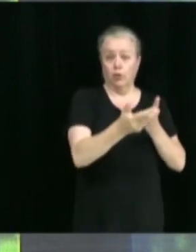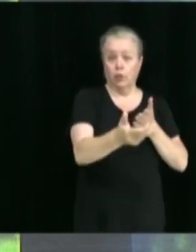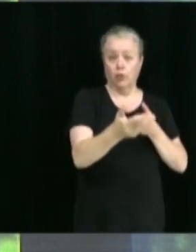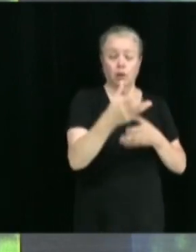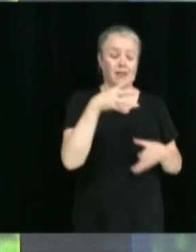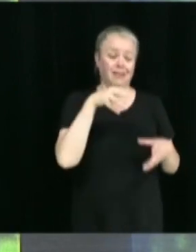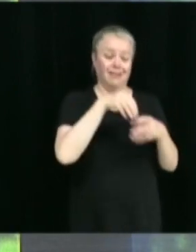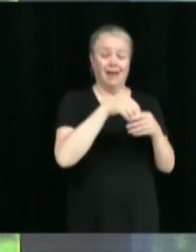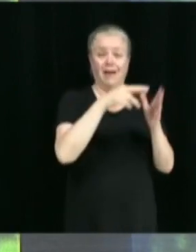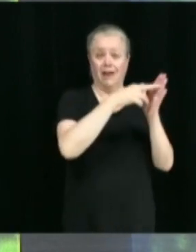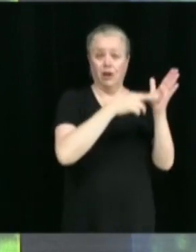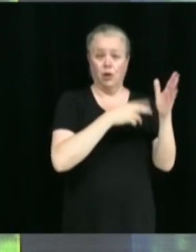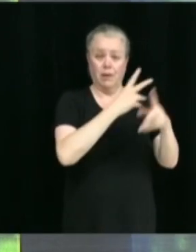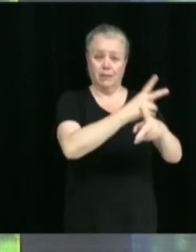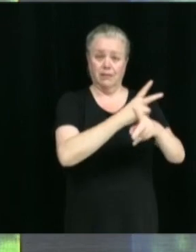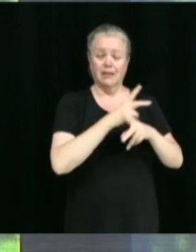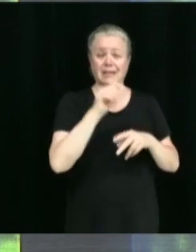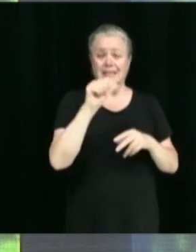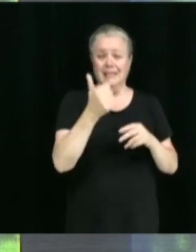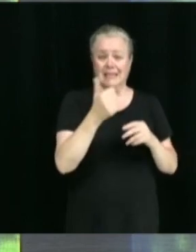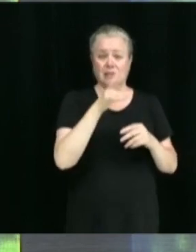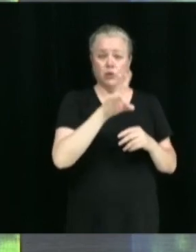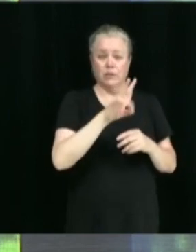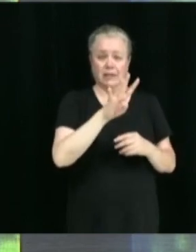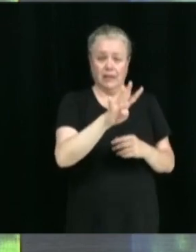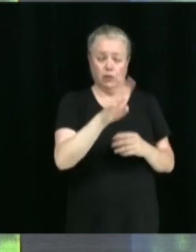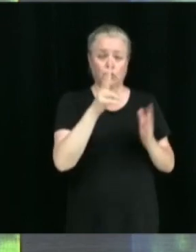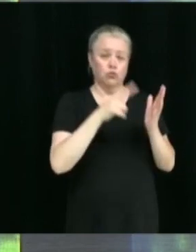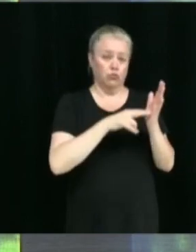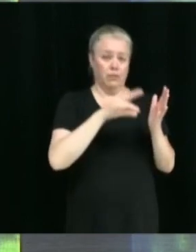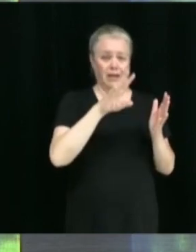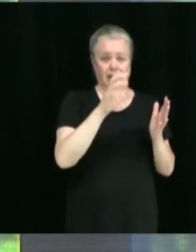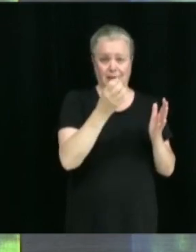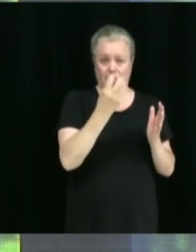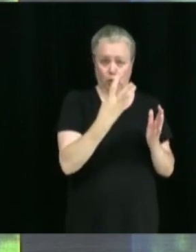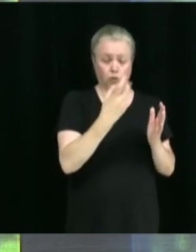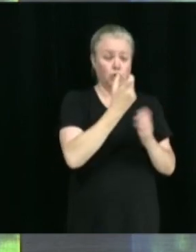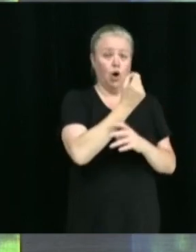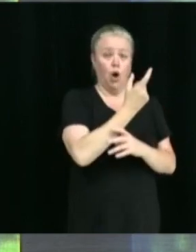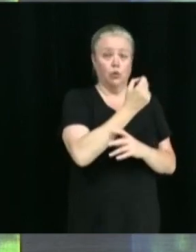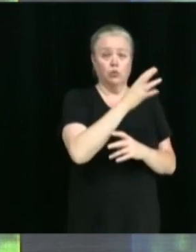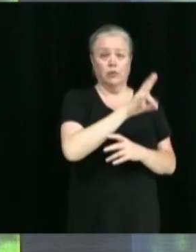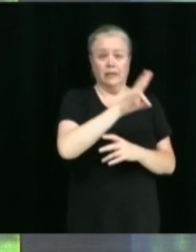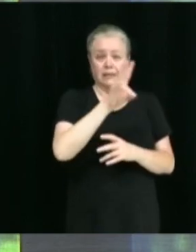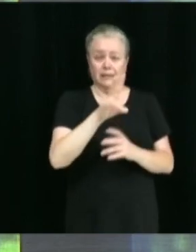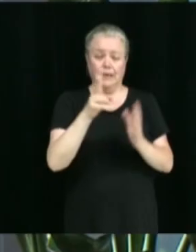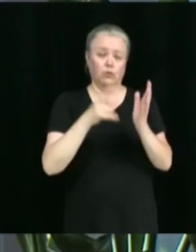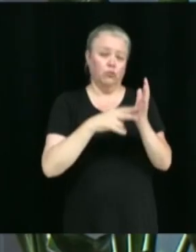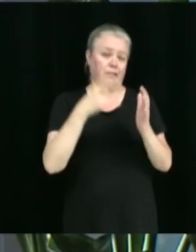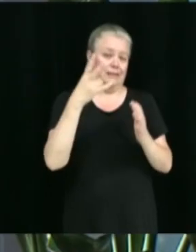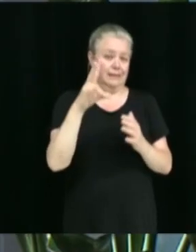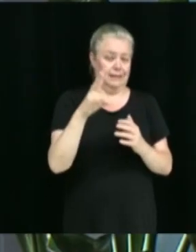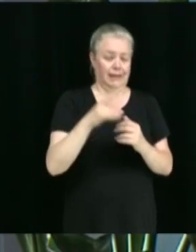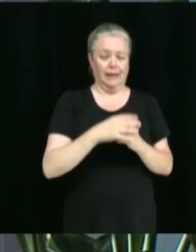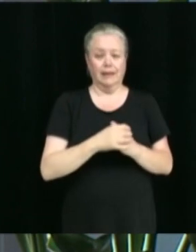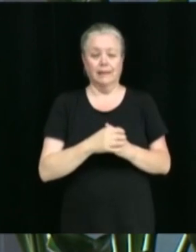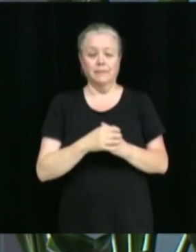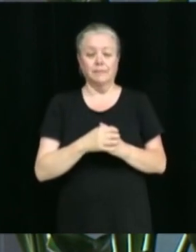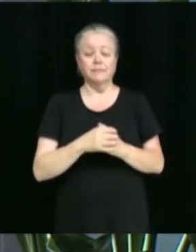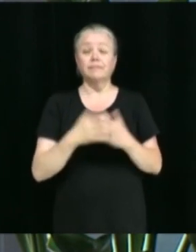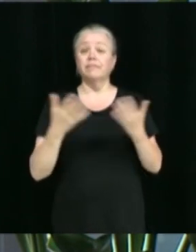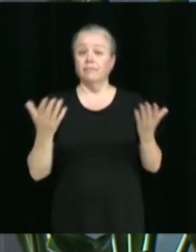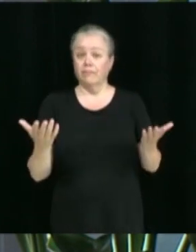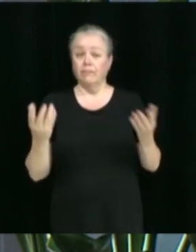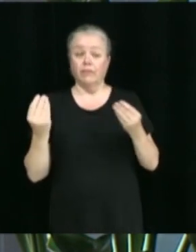les règlements d'emprunt 10-74-2014 et 11-77-2017. Il s'agit d'autoriser à